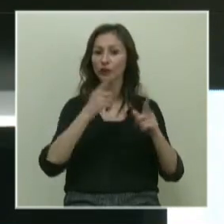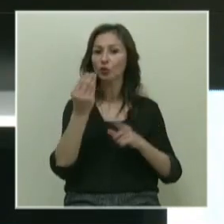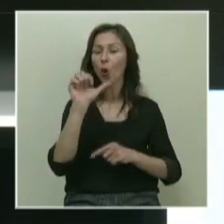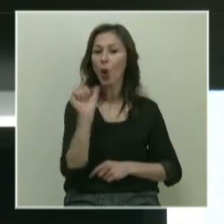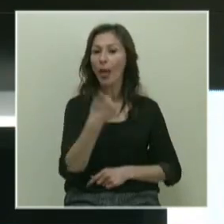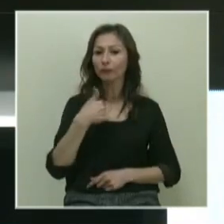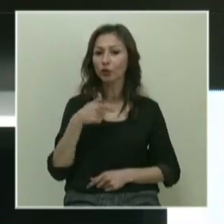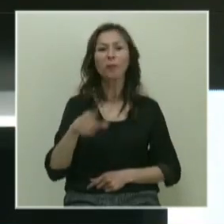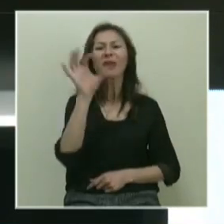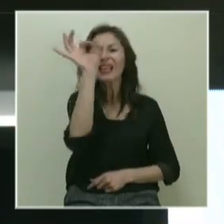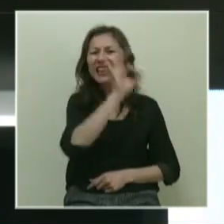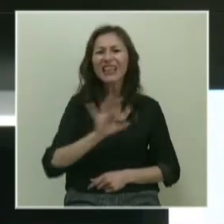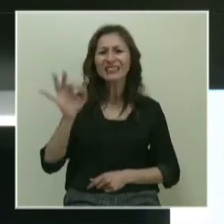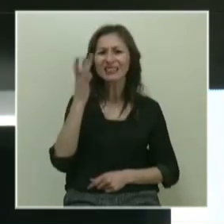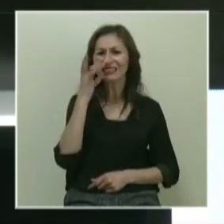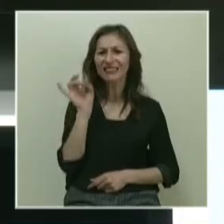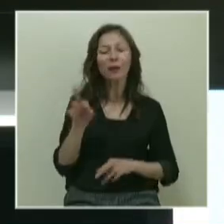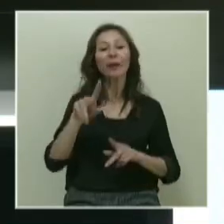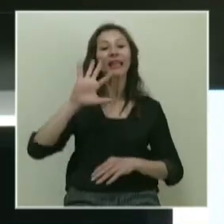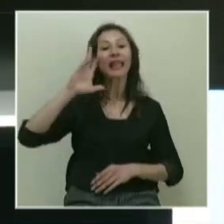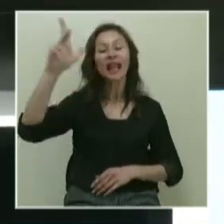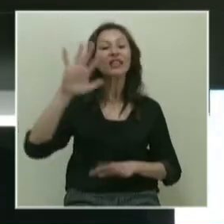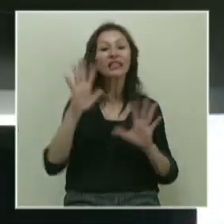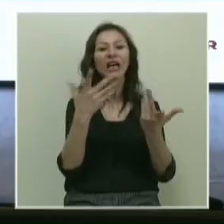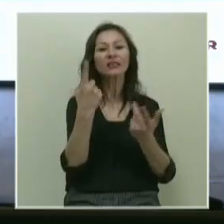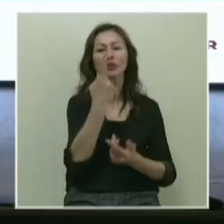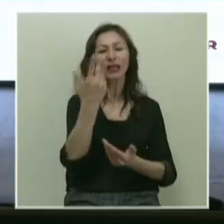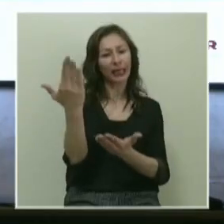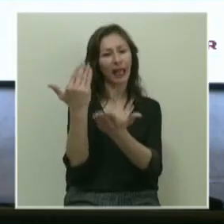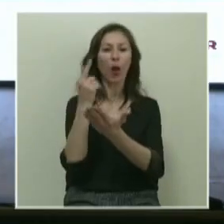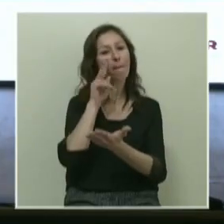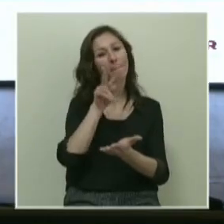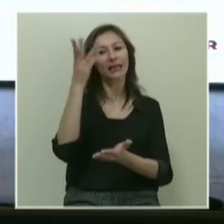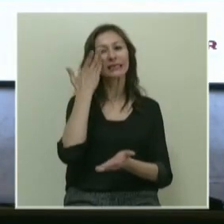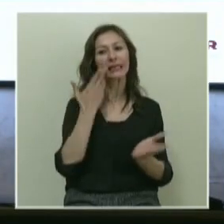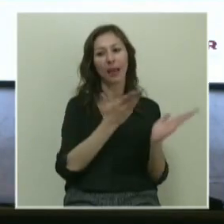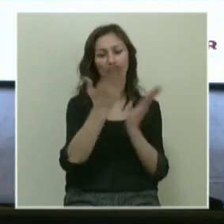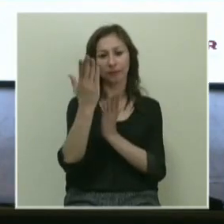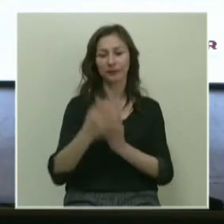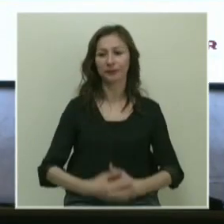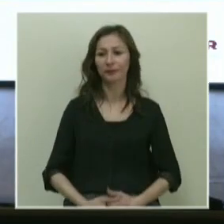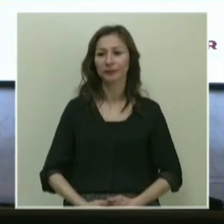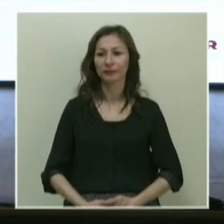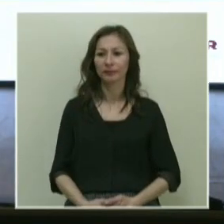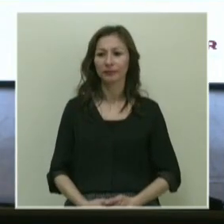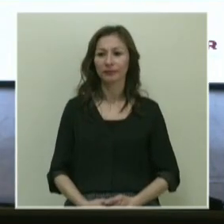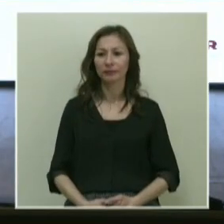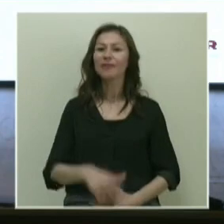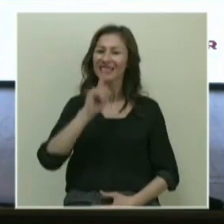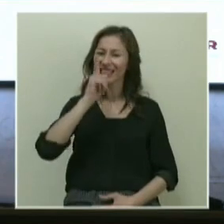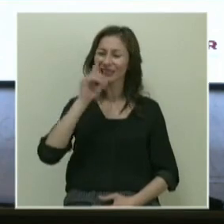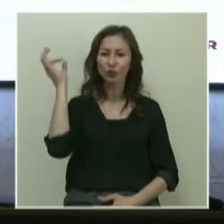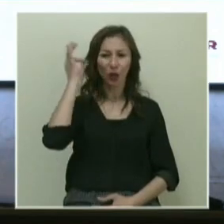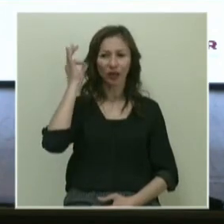bir hiç haline geleceklerden biri. Bakın gelecek nasıl bir şekilde geliyor. Biz şunu izleyelim. Sesini